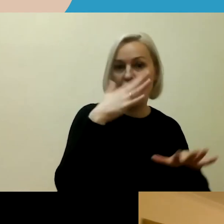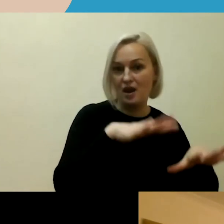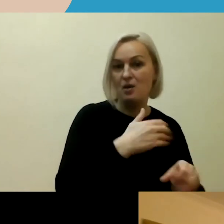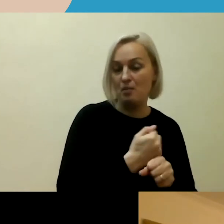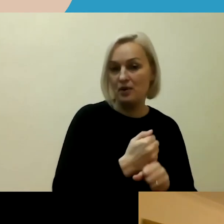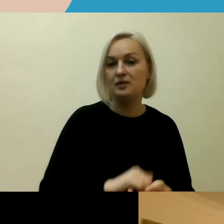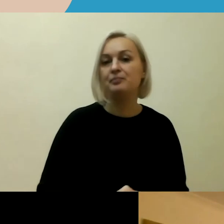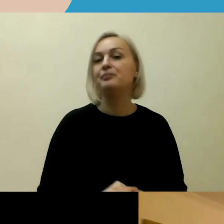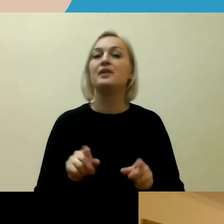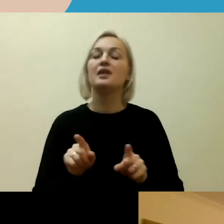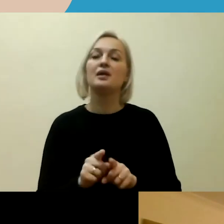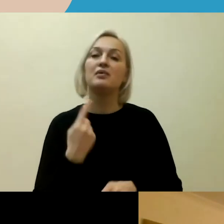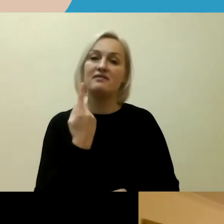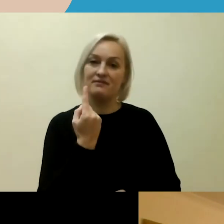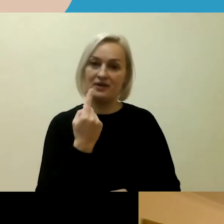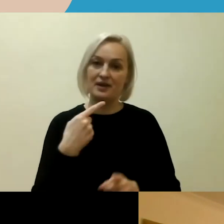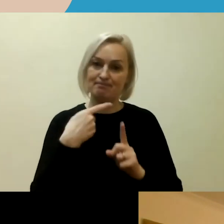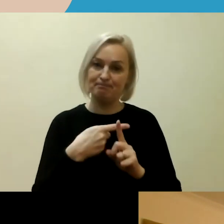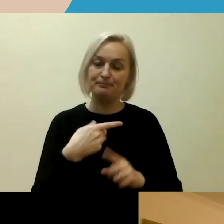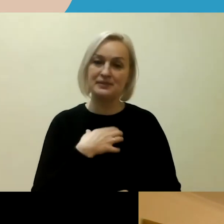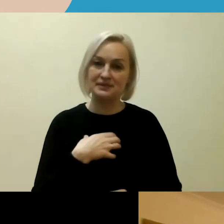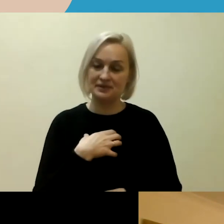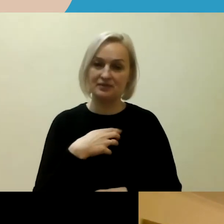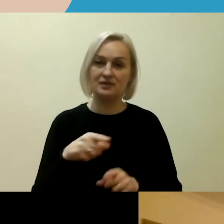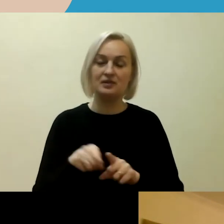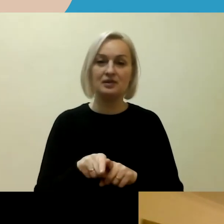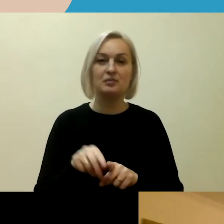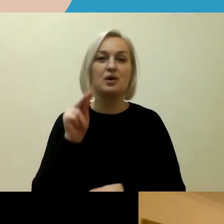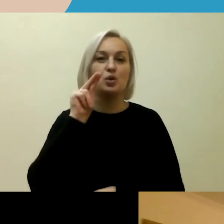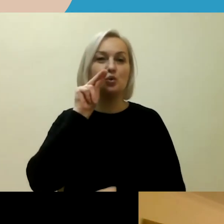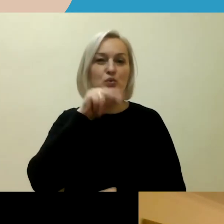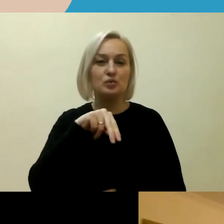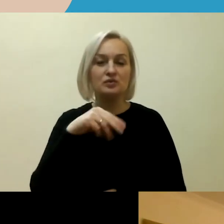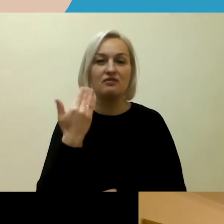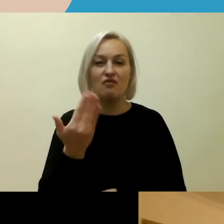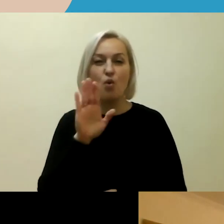kalbant apie nusikaltimų pranešimus policijai.